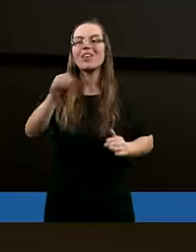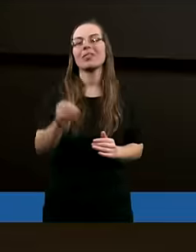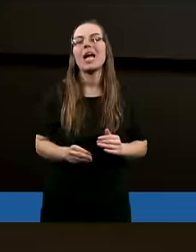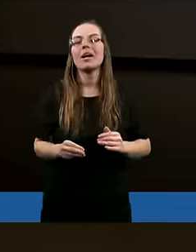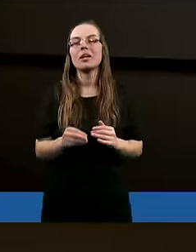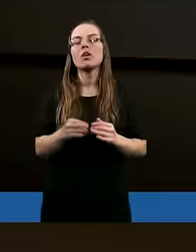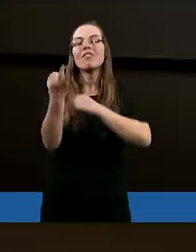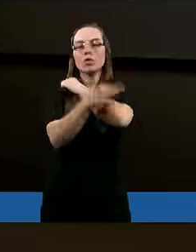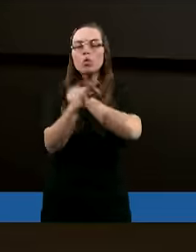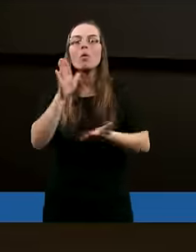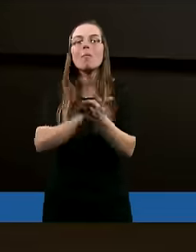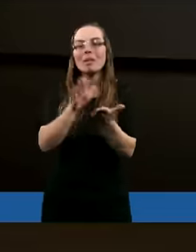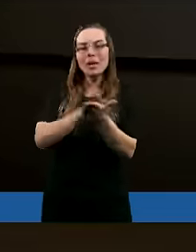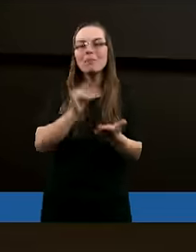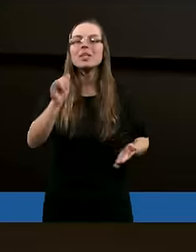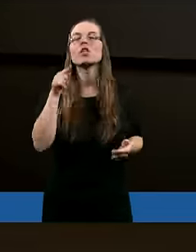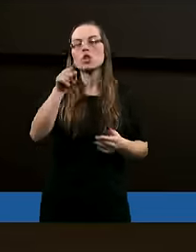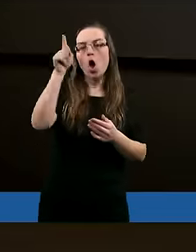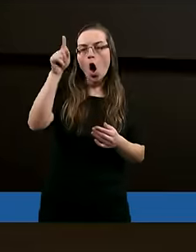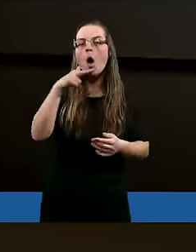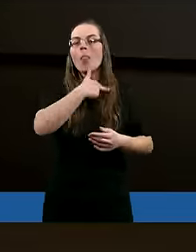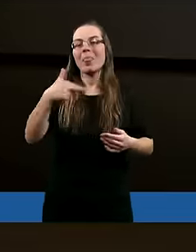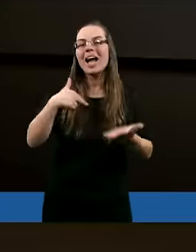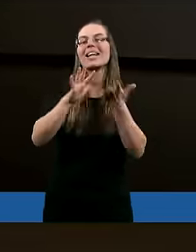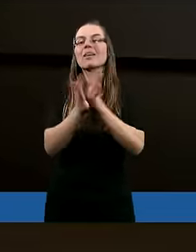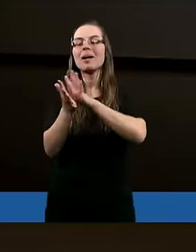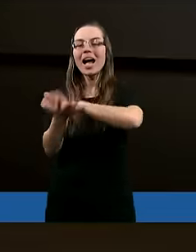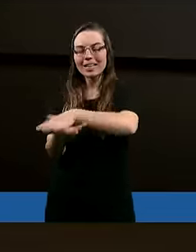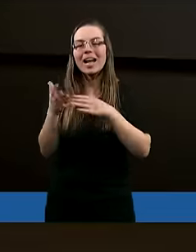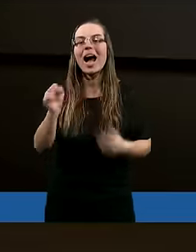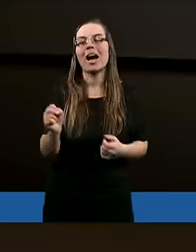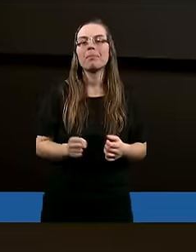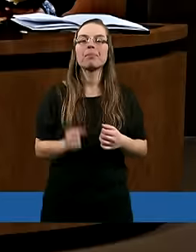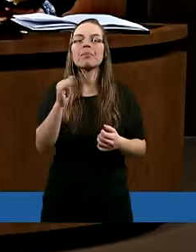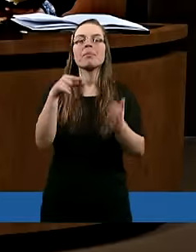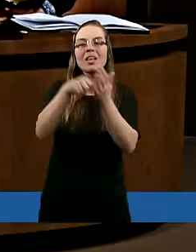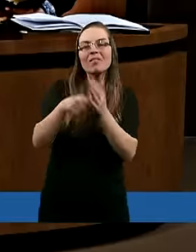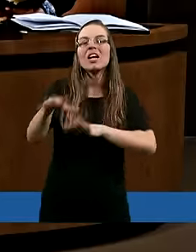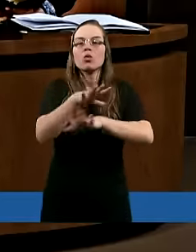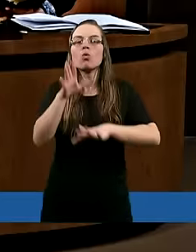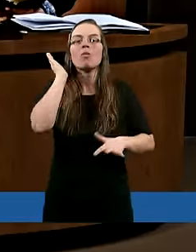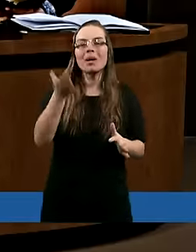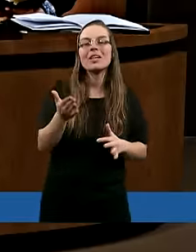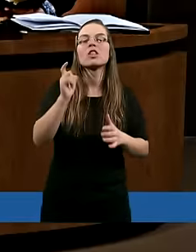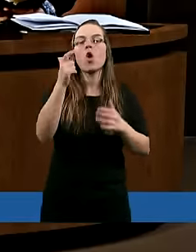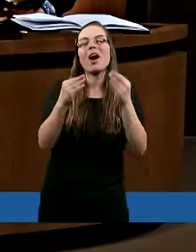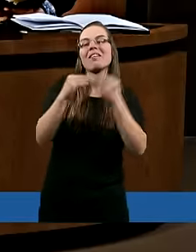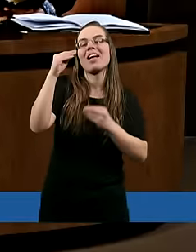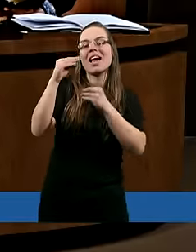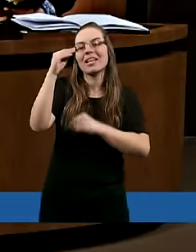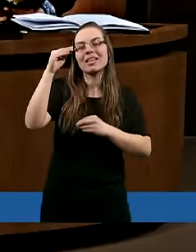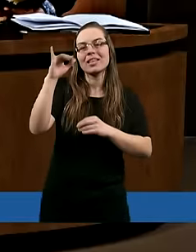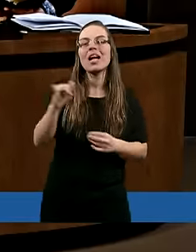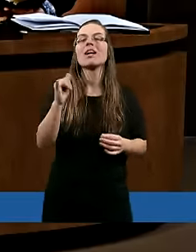w studium Biblii, to on nas zmienia. I wtedy tych owoców będzie coraz więcej.